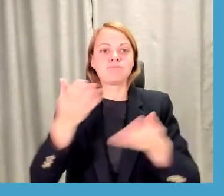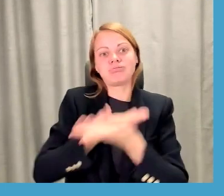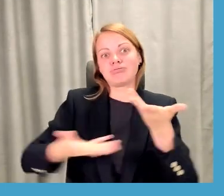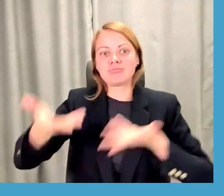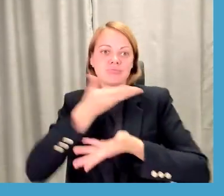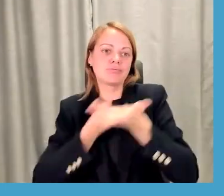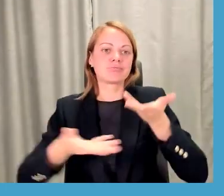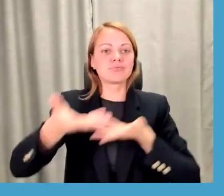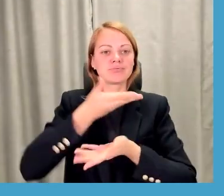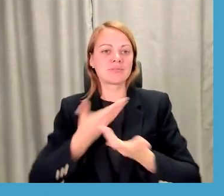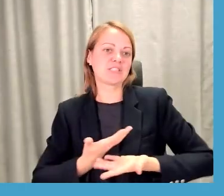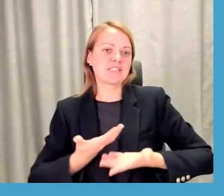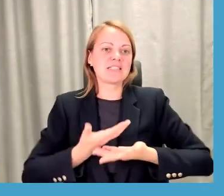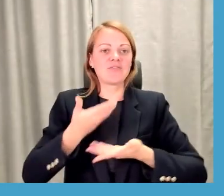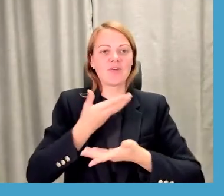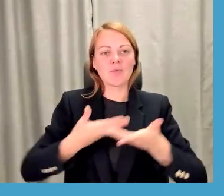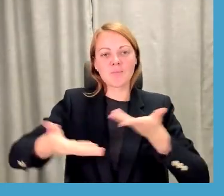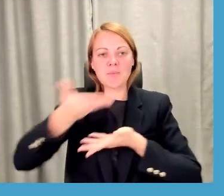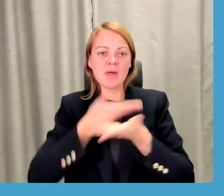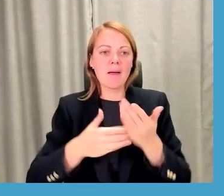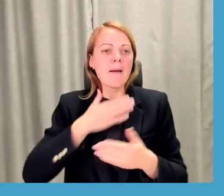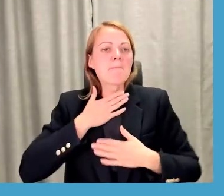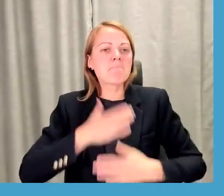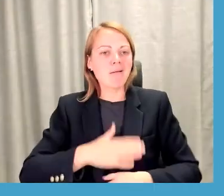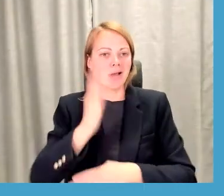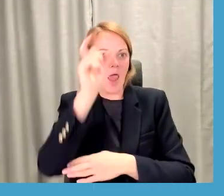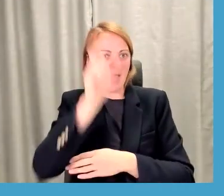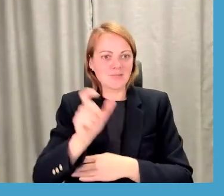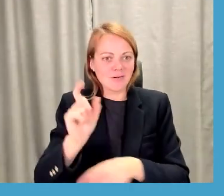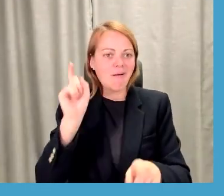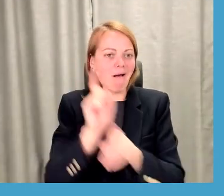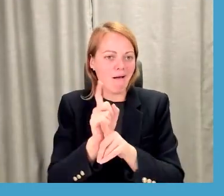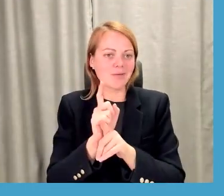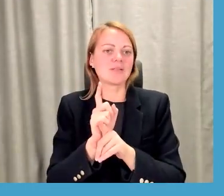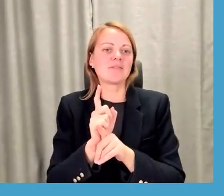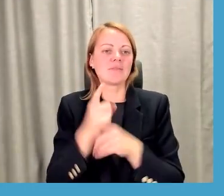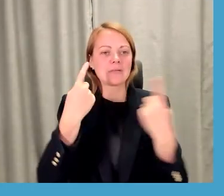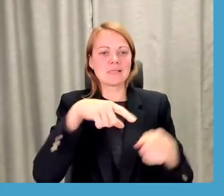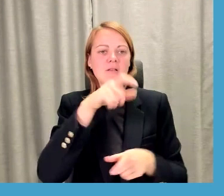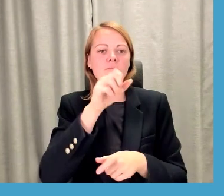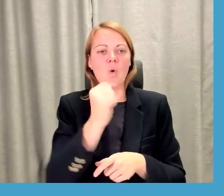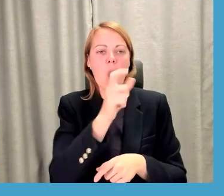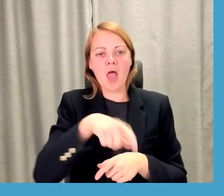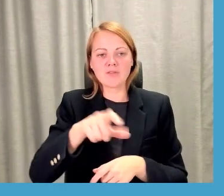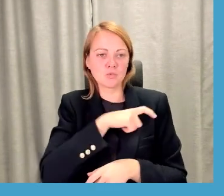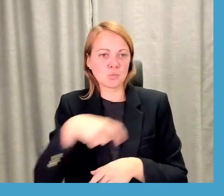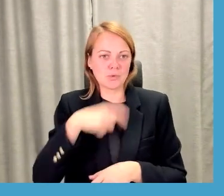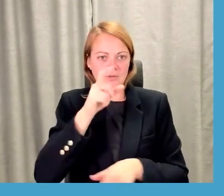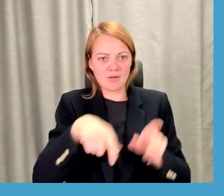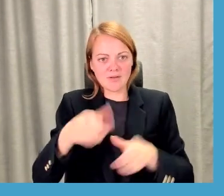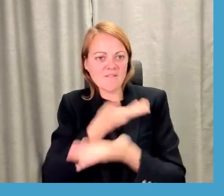komponente un tas patīk patiesībā gan pasniedzējiem, gan arī citiem kolēģiem, studentiem,